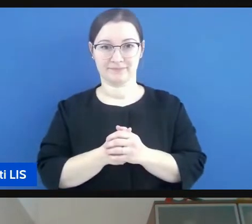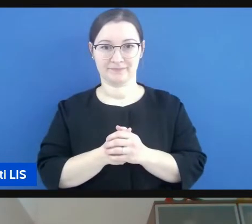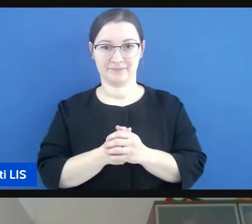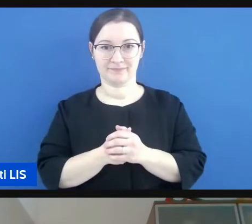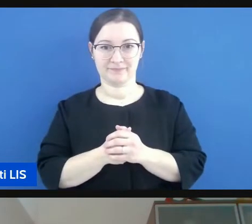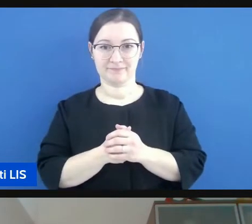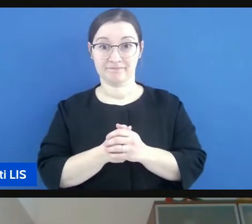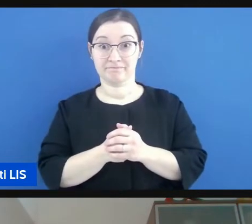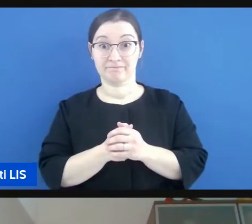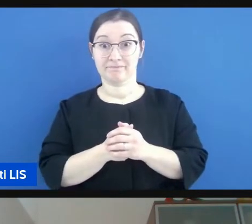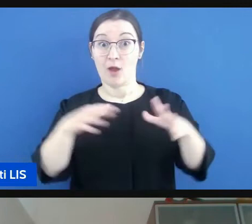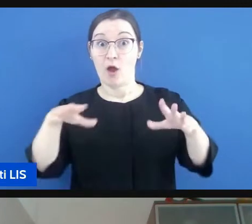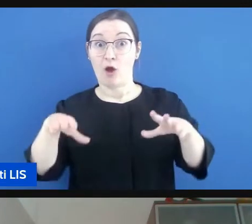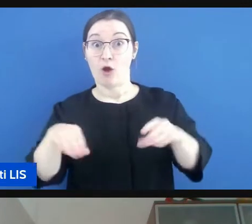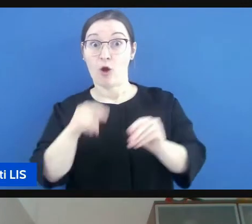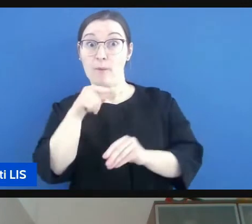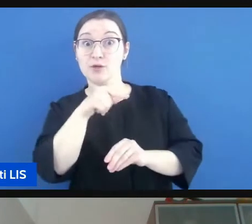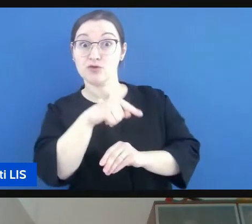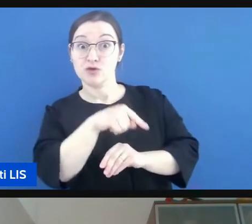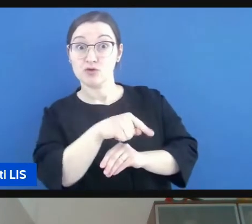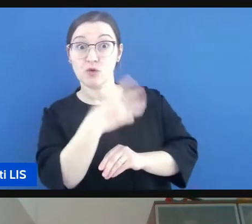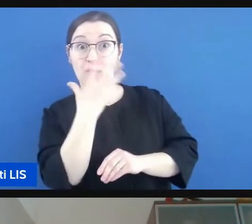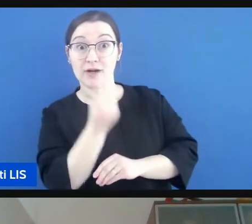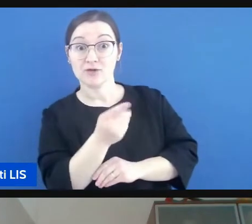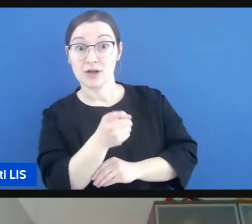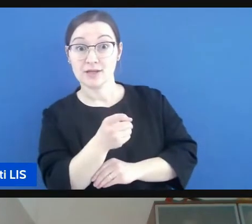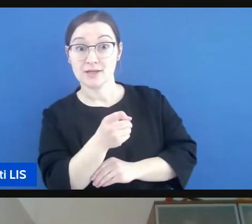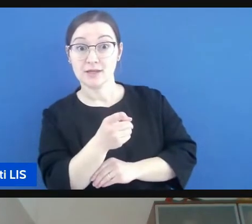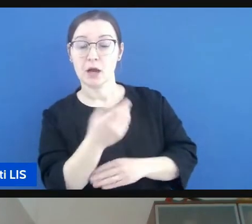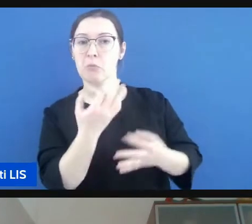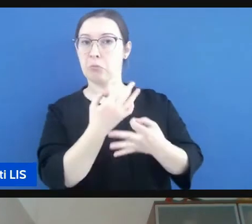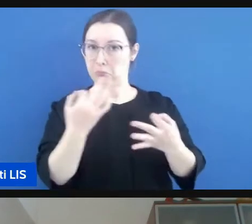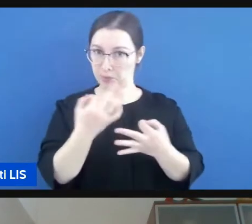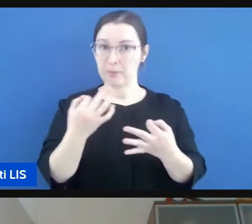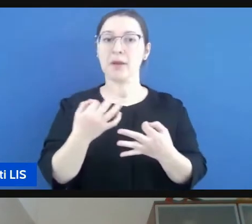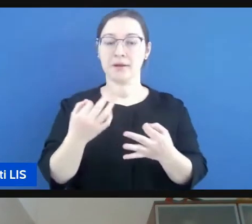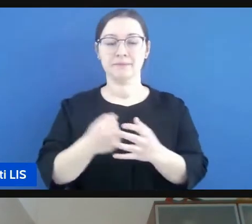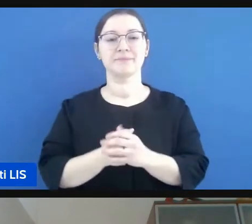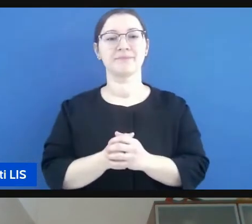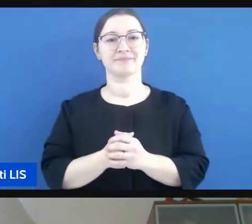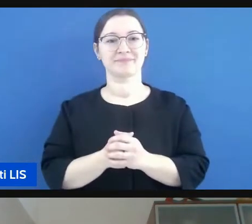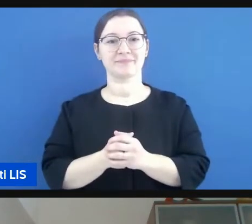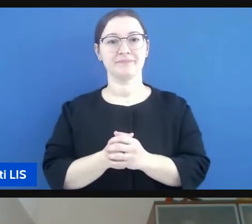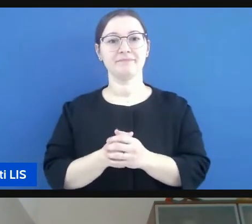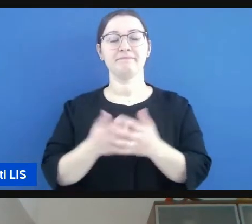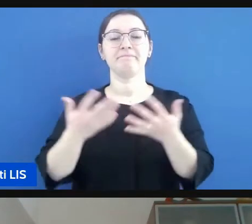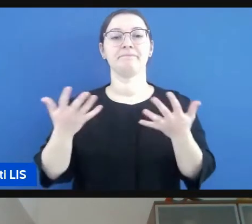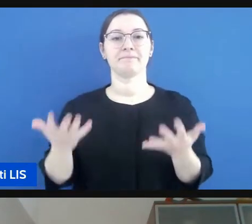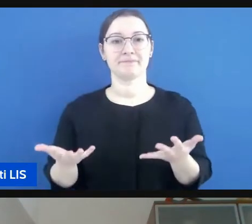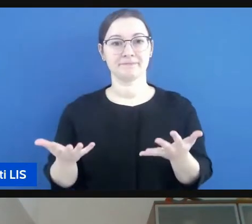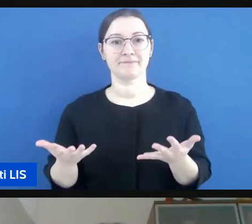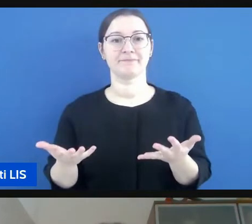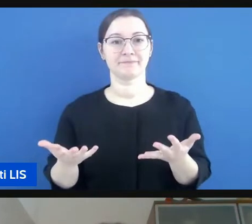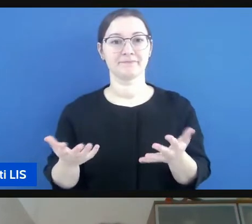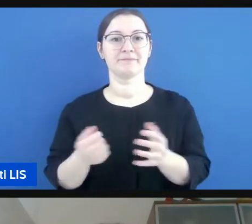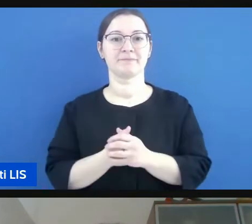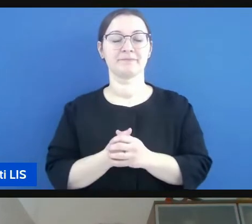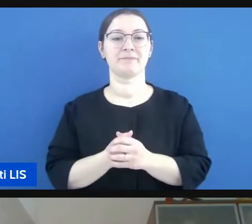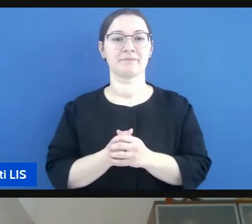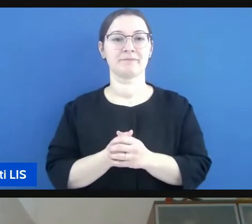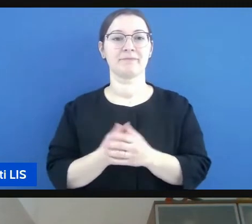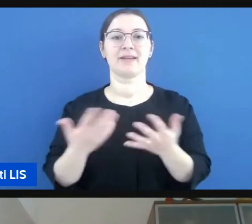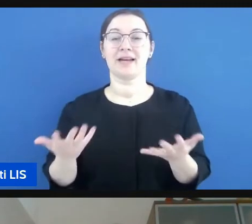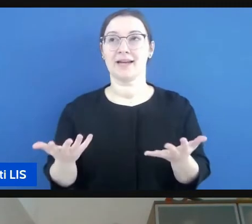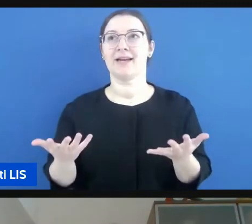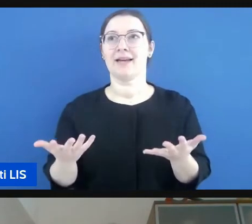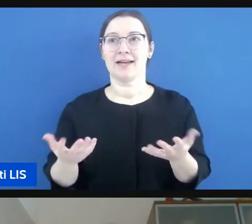cominci tu Francesca va bene dai allora è